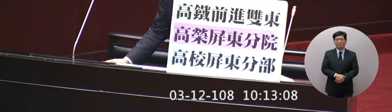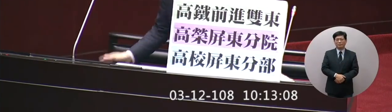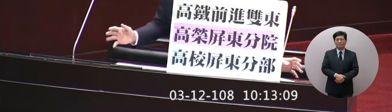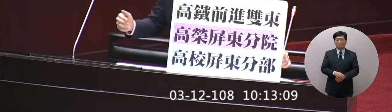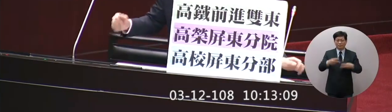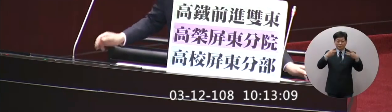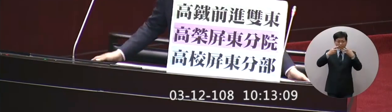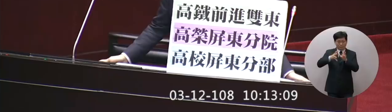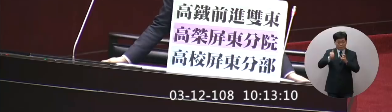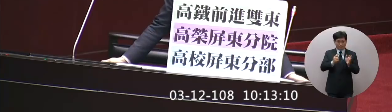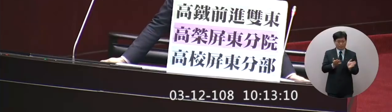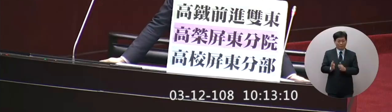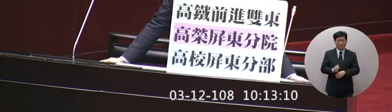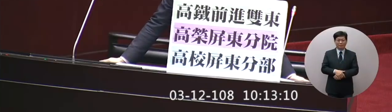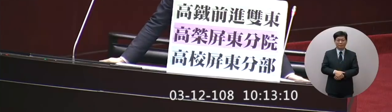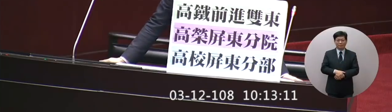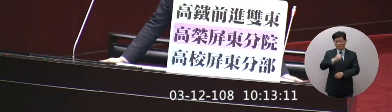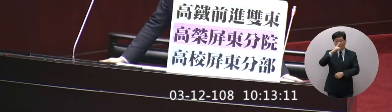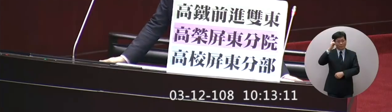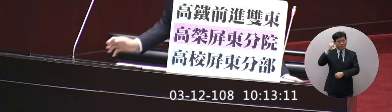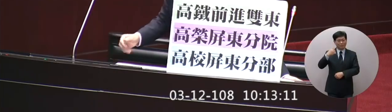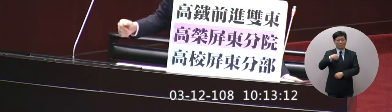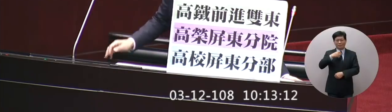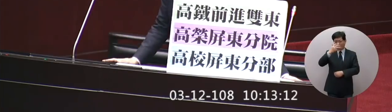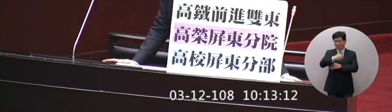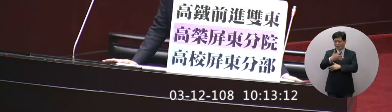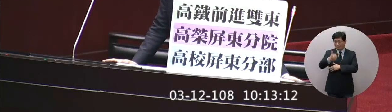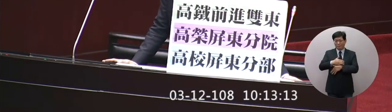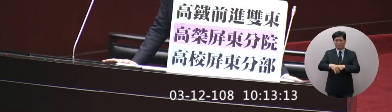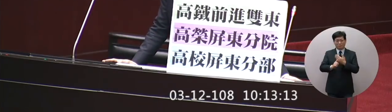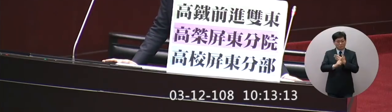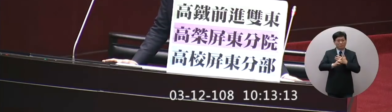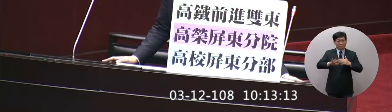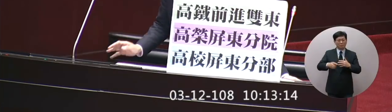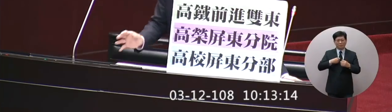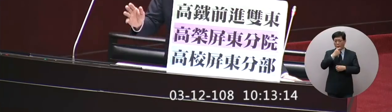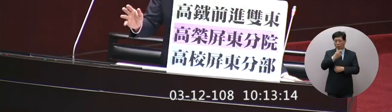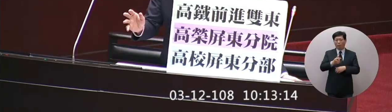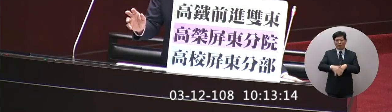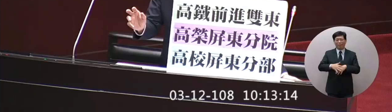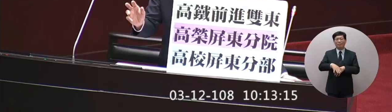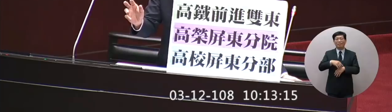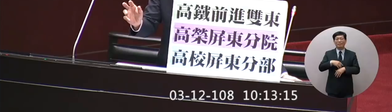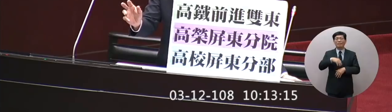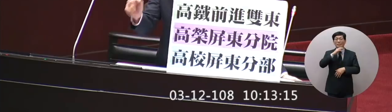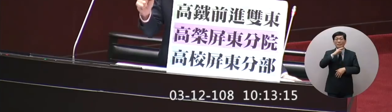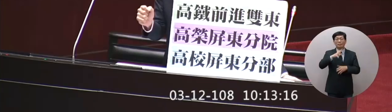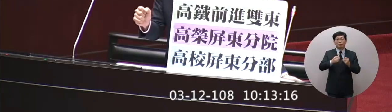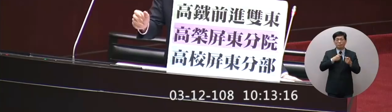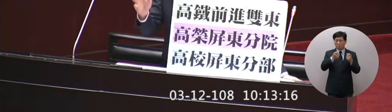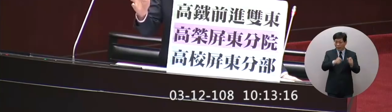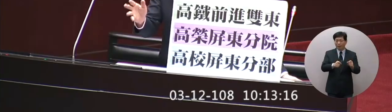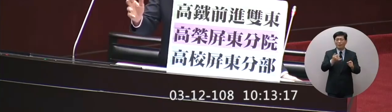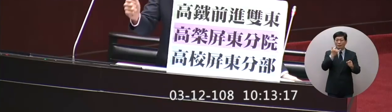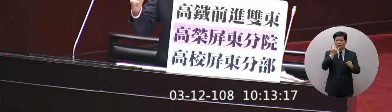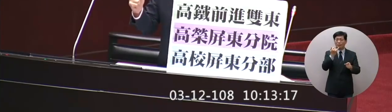潘部長自行準備不好意思老館長的緊張所以今天會說那麼多等一下不用讓你說太